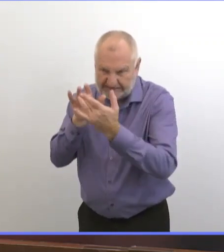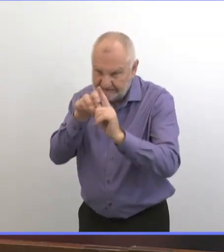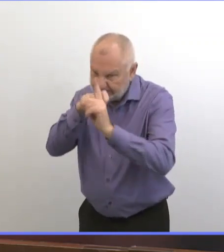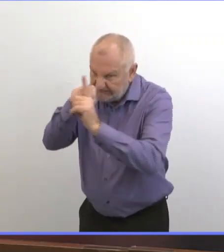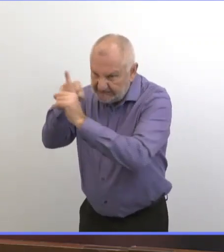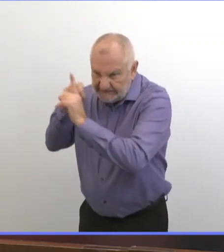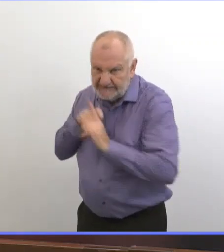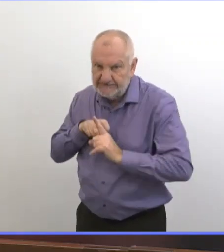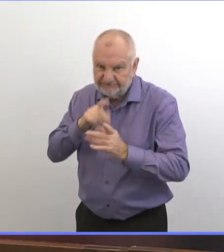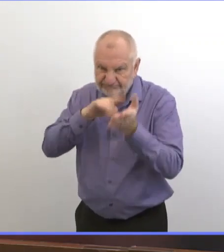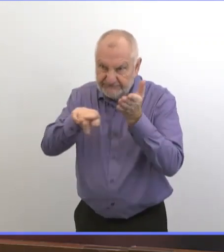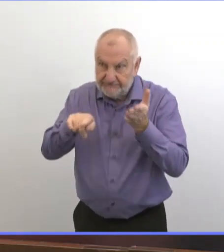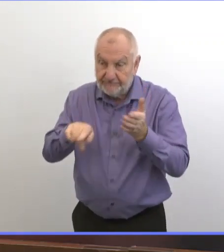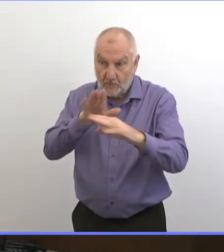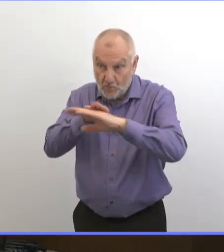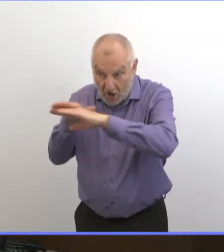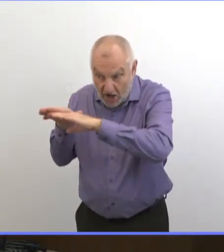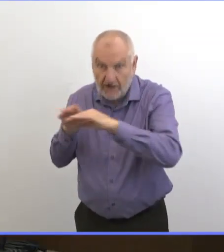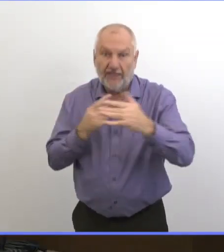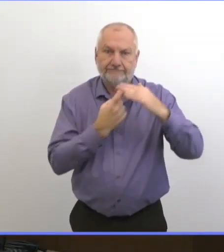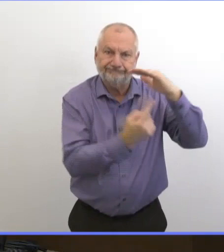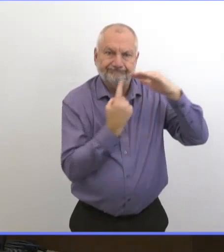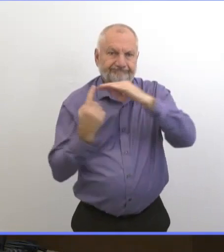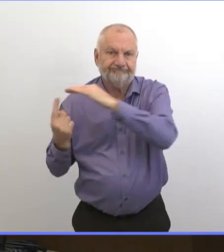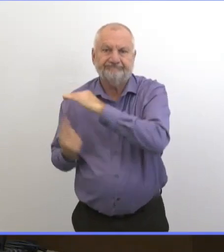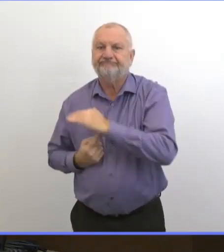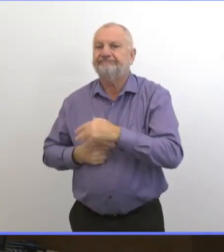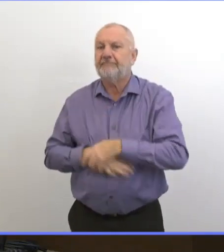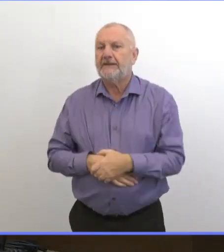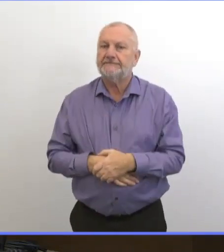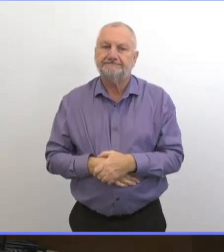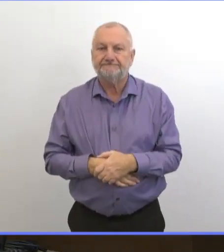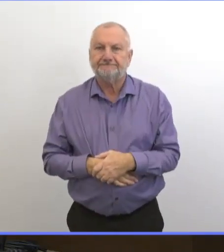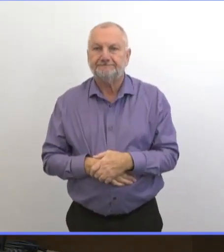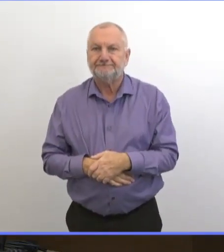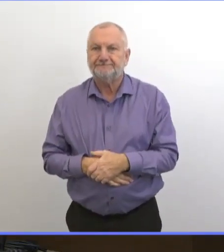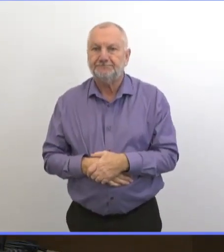Il nous faut vraiment des enquêtes de traçage adéquates.